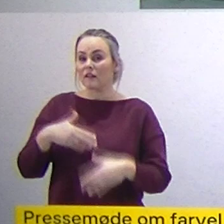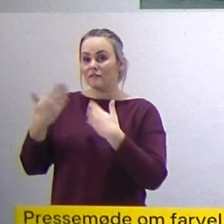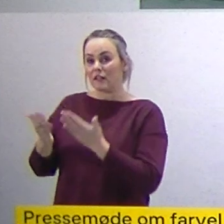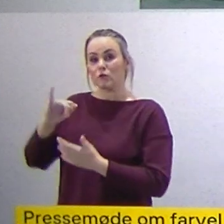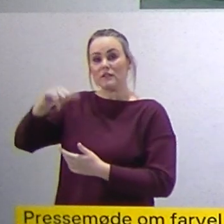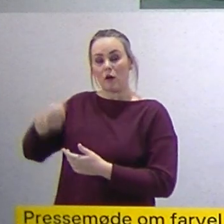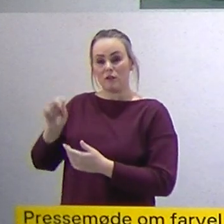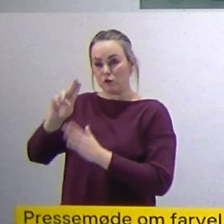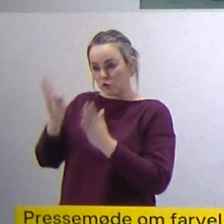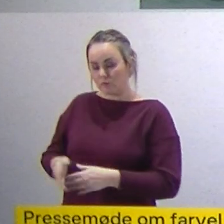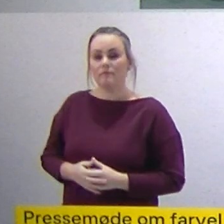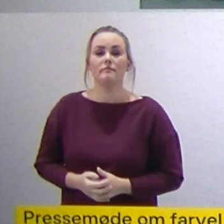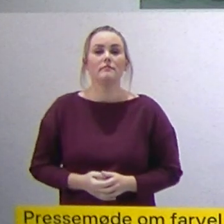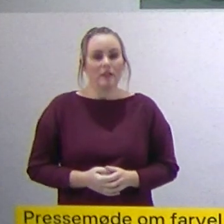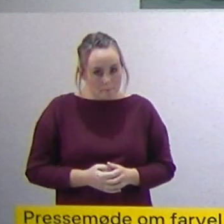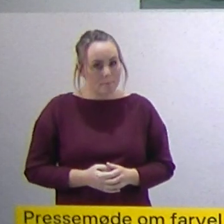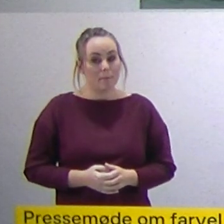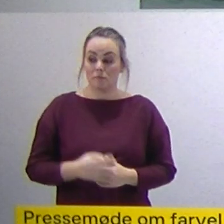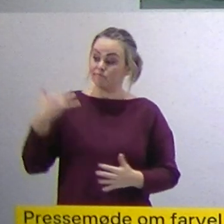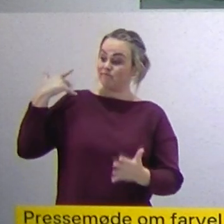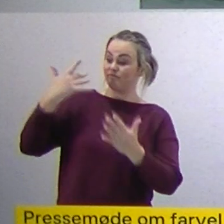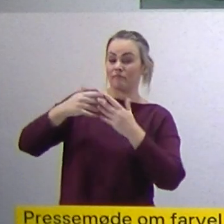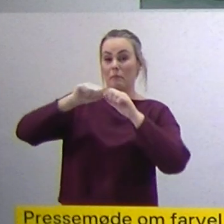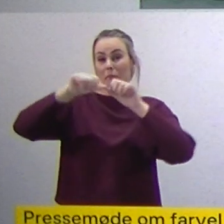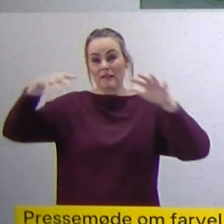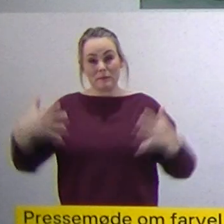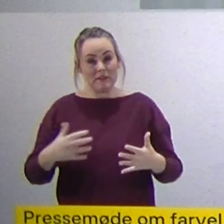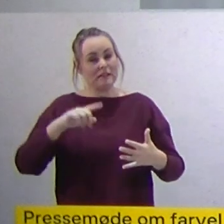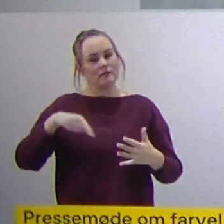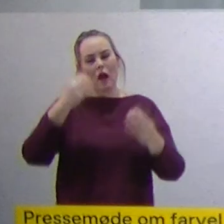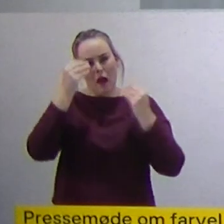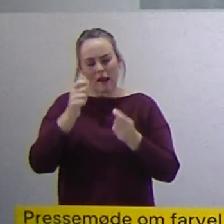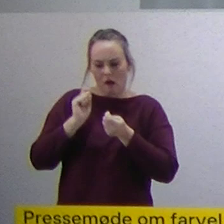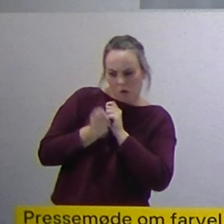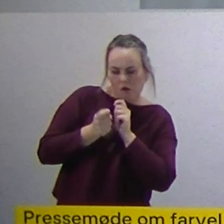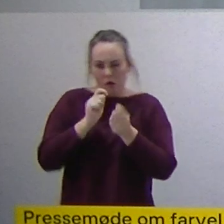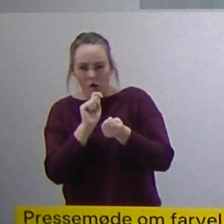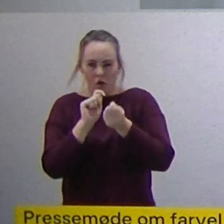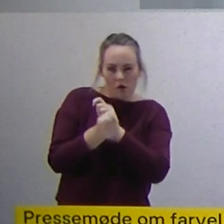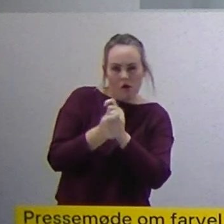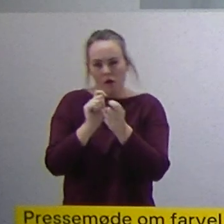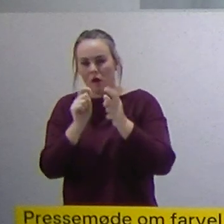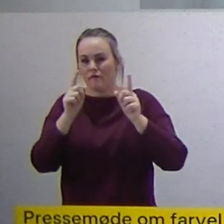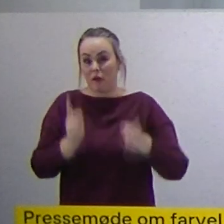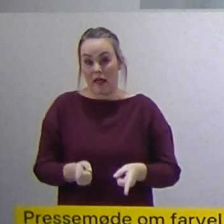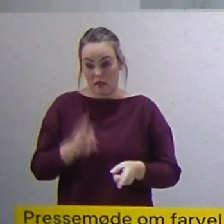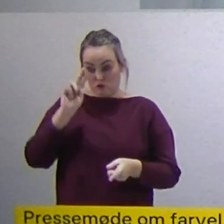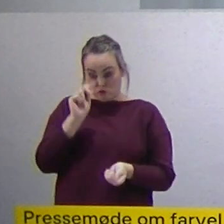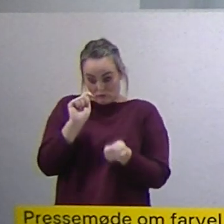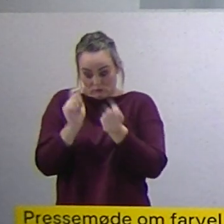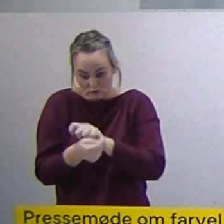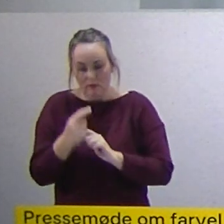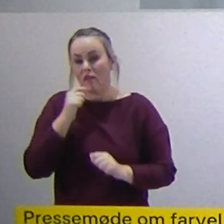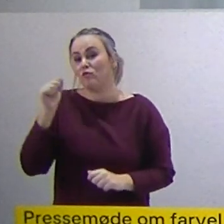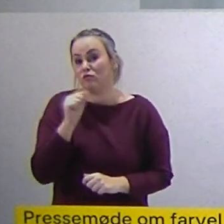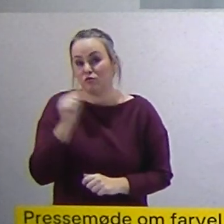vende os til under den her pandemi, så er det, at vi hele tiden har skulle omstille os. Og den omstilling står overfor nu. Det er en af de store. Og for